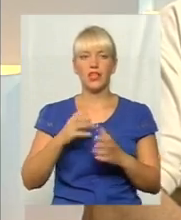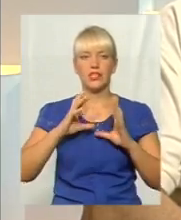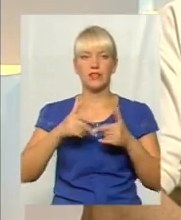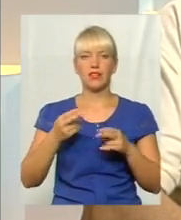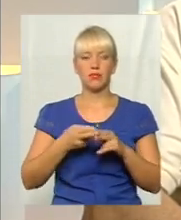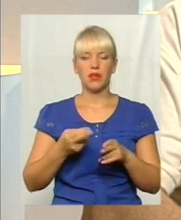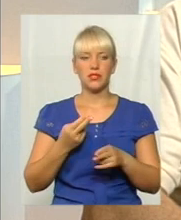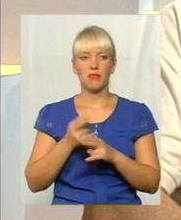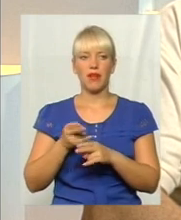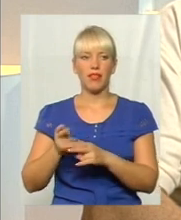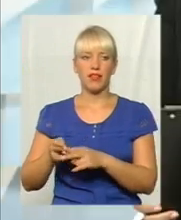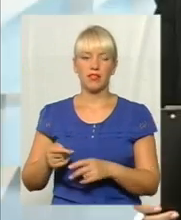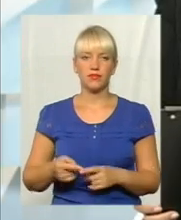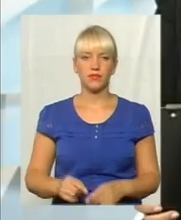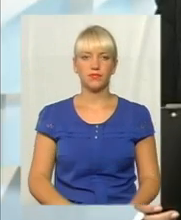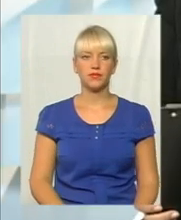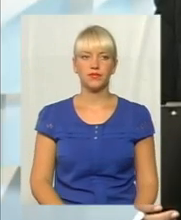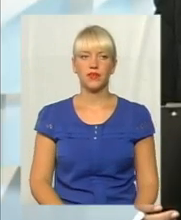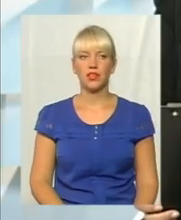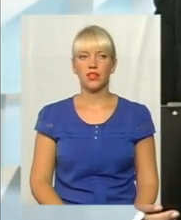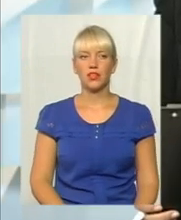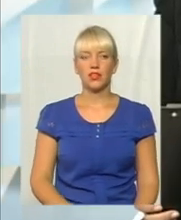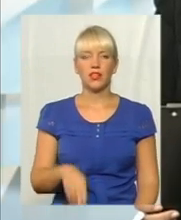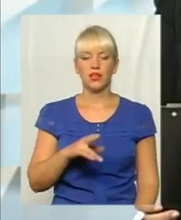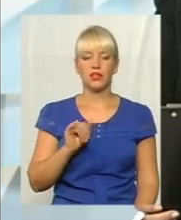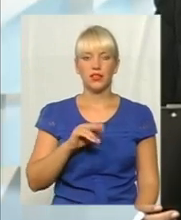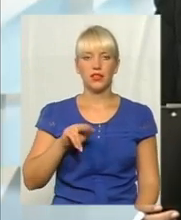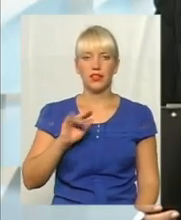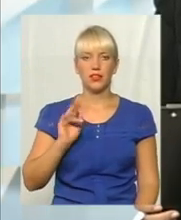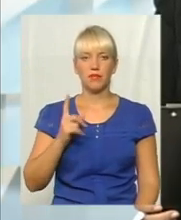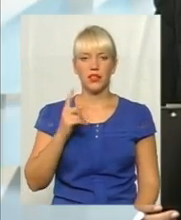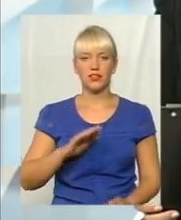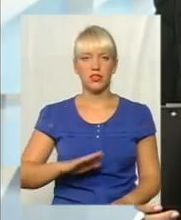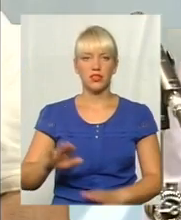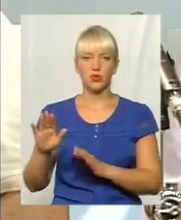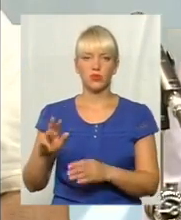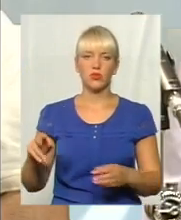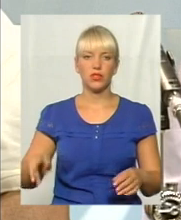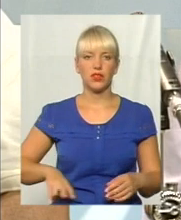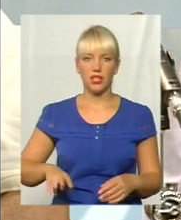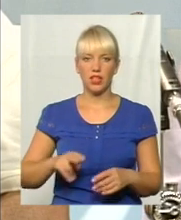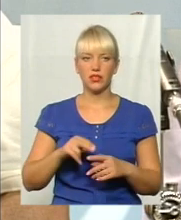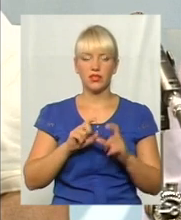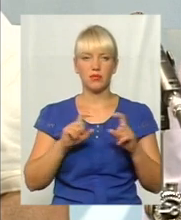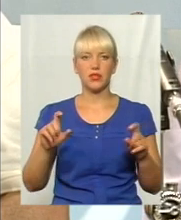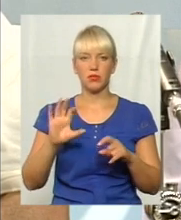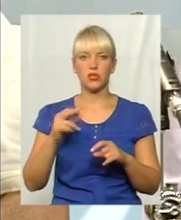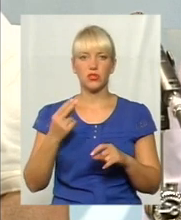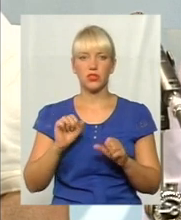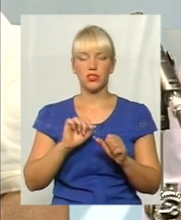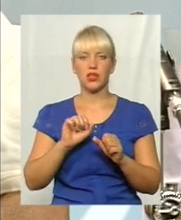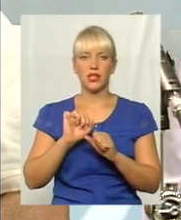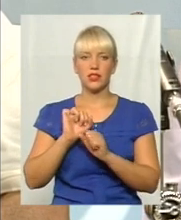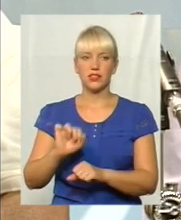'єрів». Доброго дня. Доброго дня. Також Микола Дідик, перший заступник директора департаменту праці та соцзахисту населення